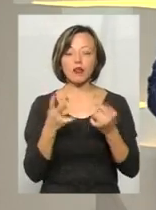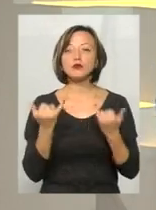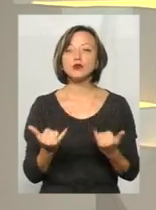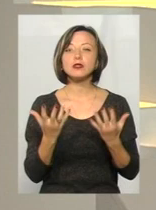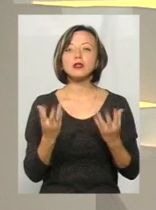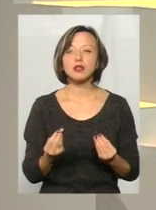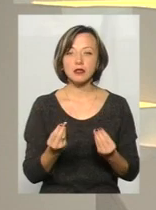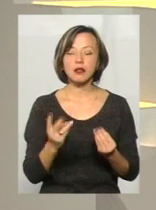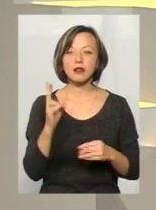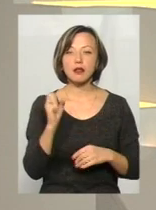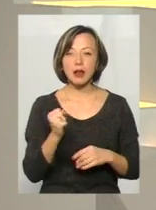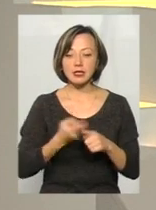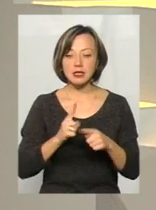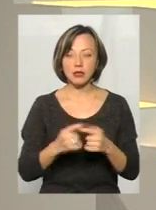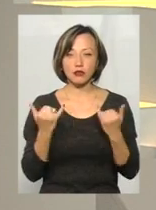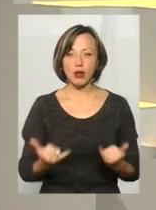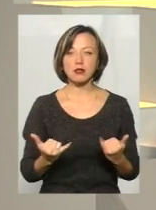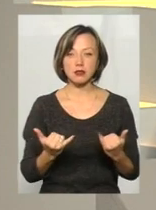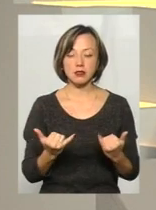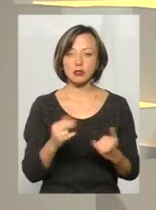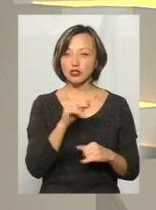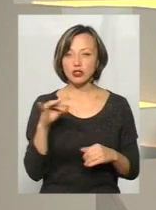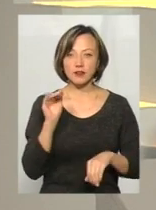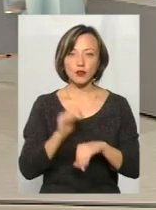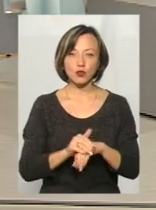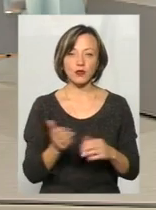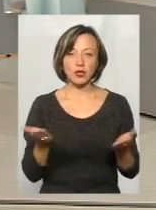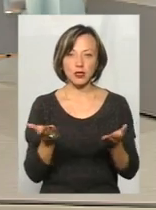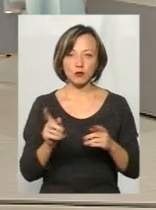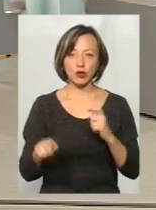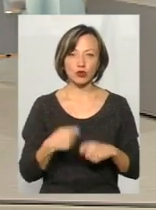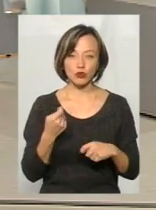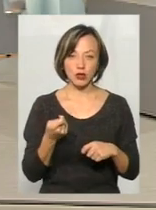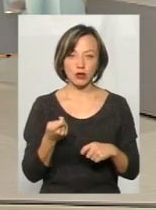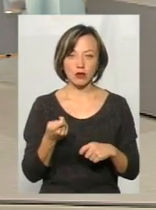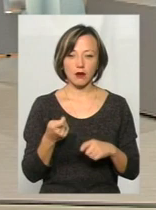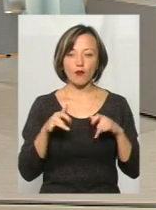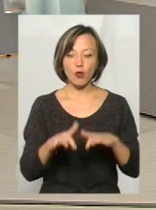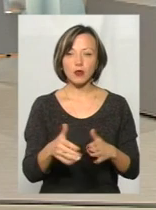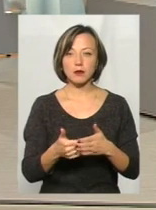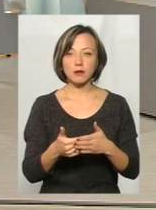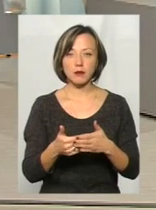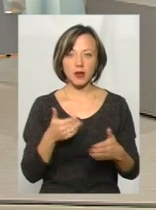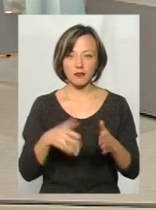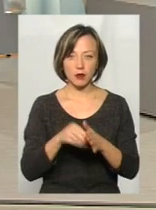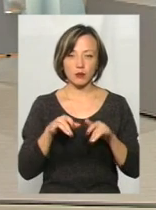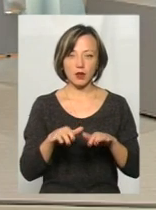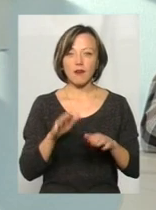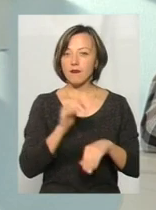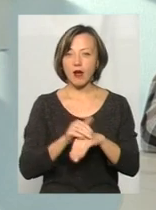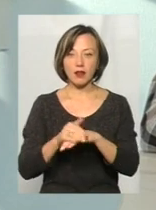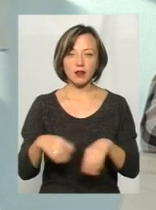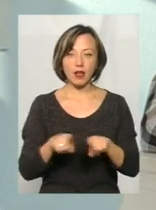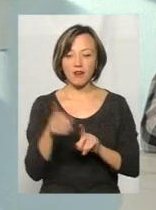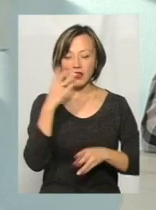сьогоднішній момент, на цей час, пане Андрію, чи зафіксовані якісь порушення в ході провиборчого процесу? Власне, фактів таких